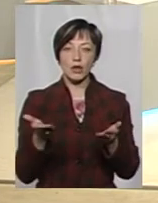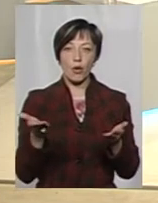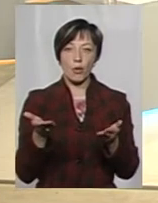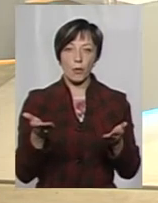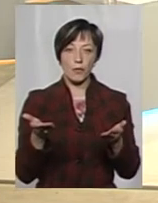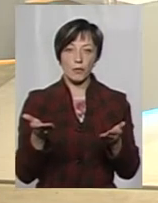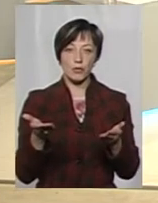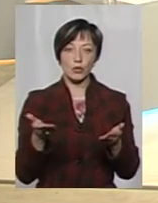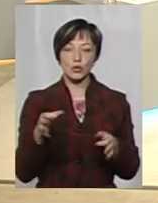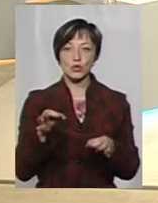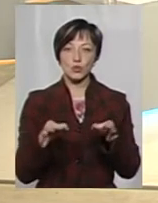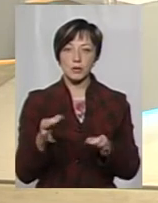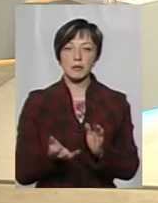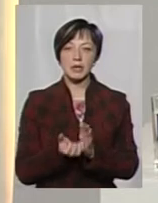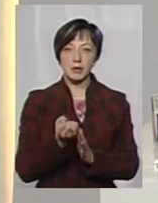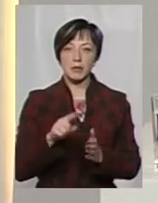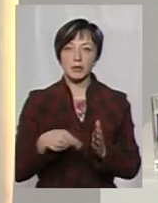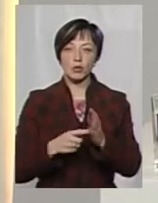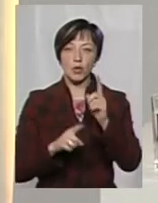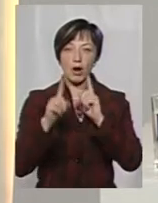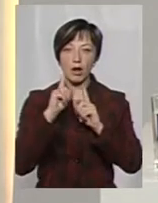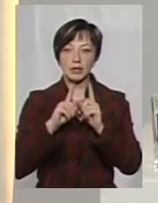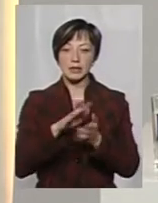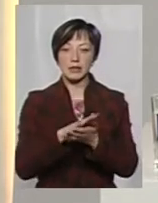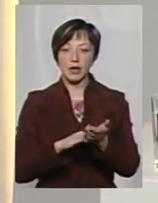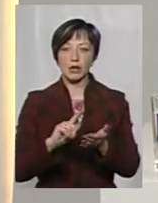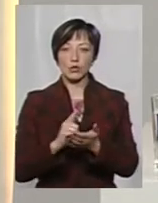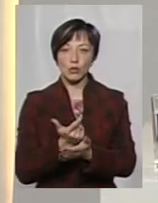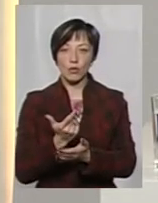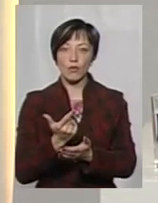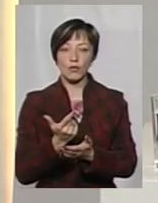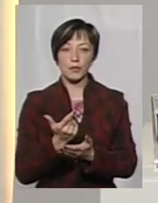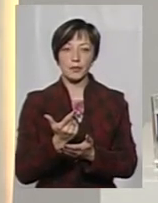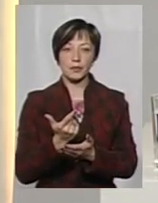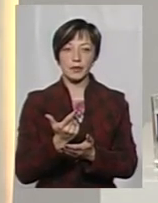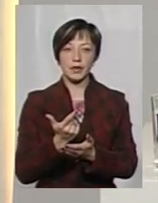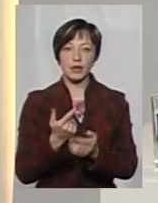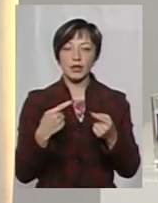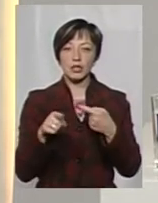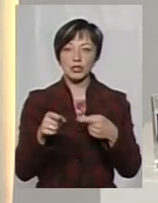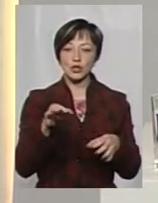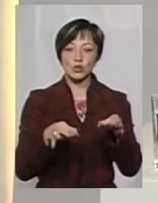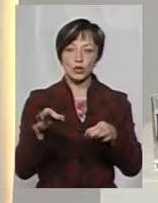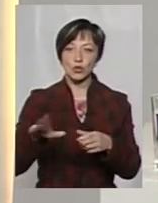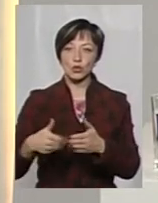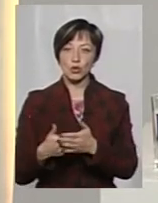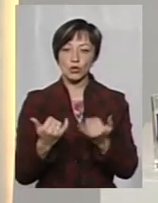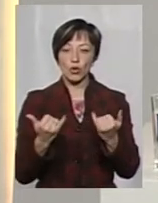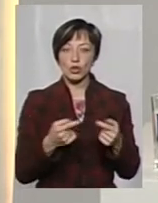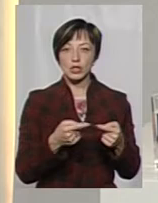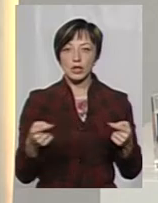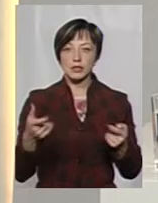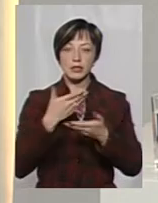суд підтримав міську раду, далі знову пішли інші суди, і до цього часу вони